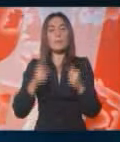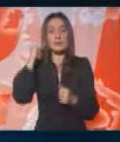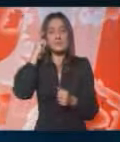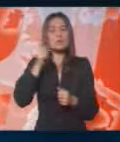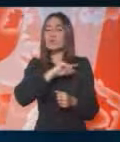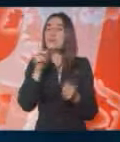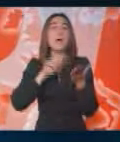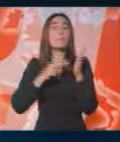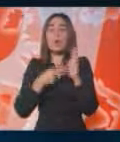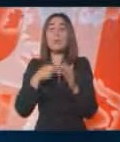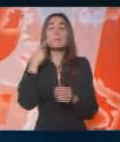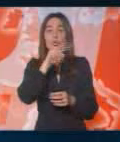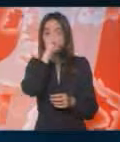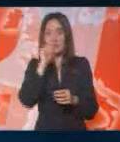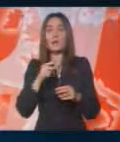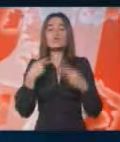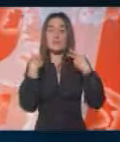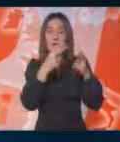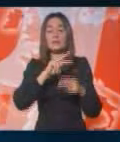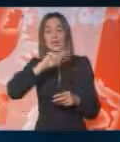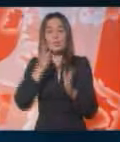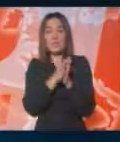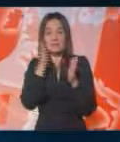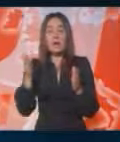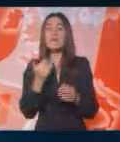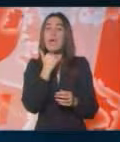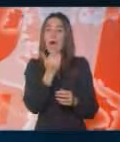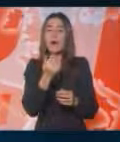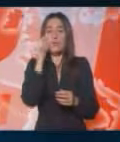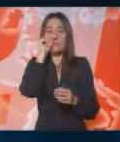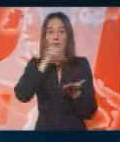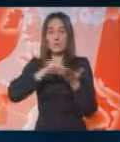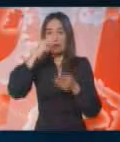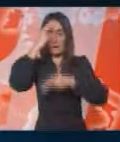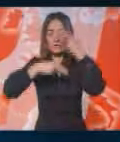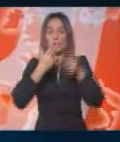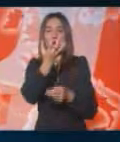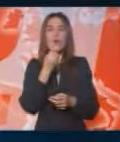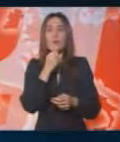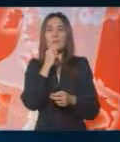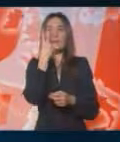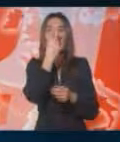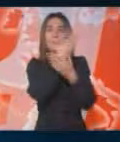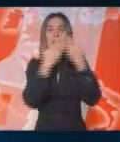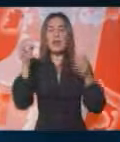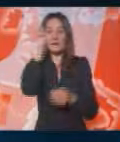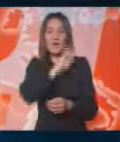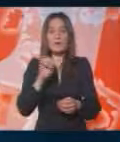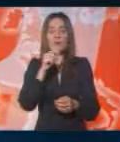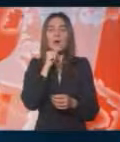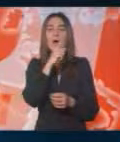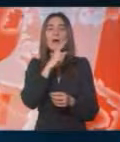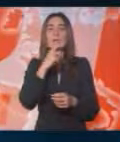Znači nije problem u tome da li će se vratiti. S druge strane, ako je Narodna bank intervenisala s 2 milijarde evra, kontrastavka toj